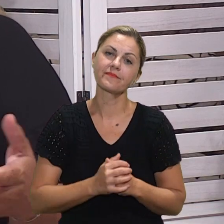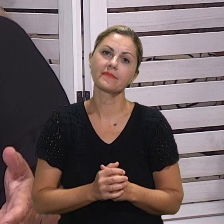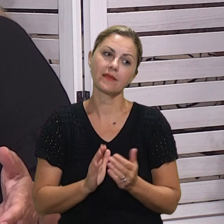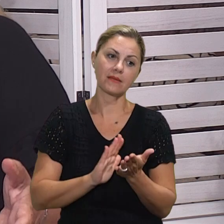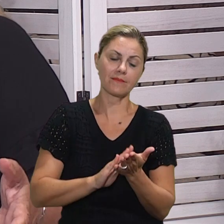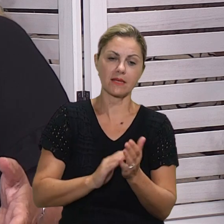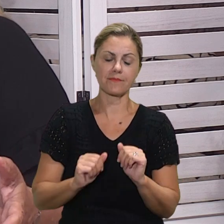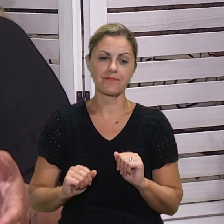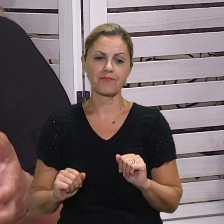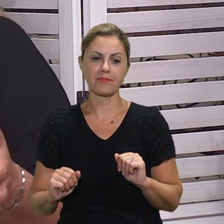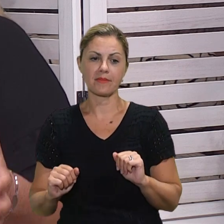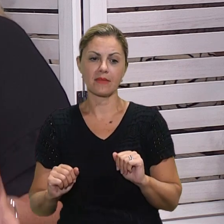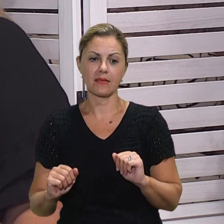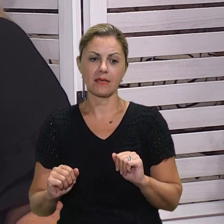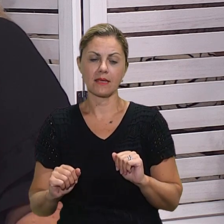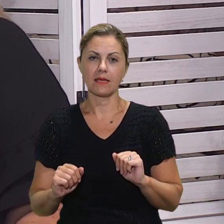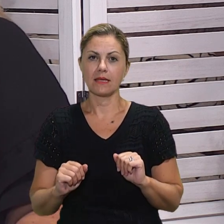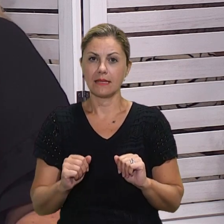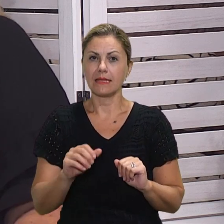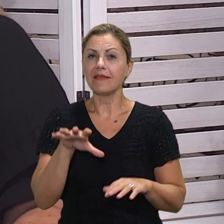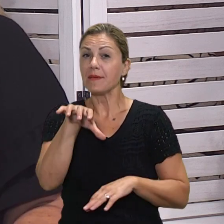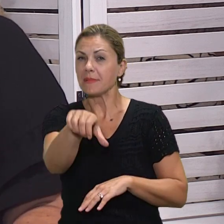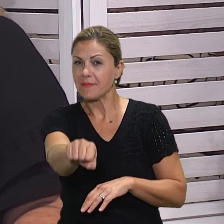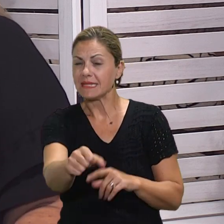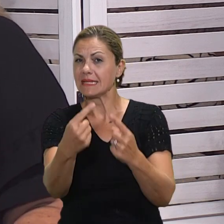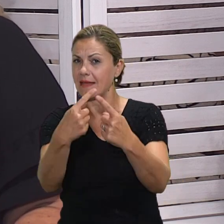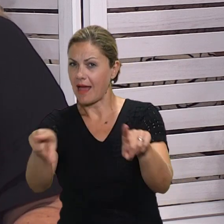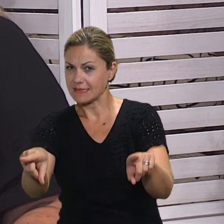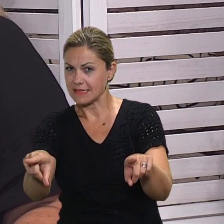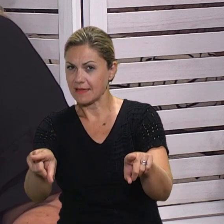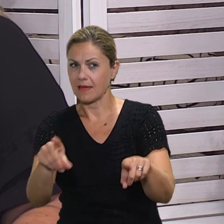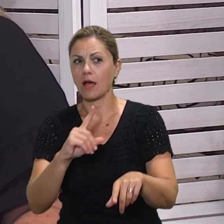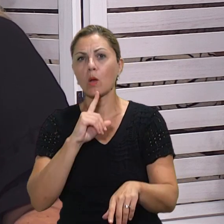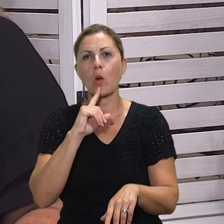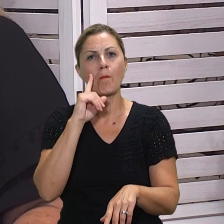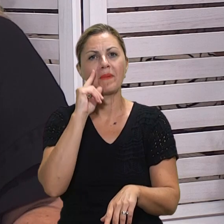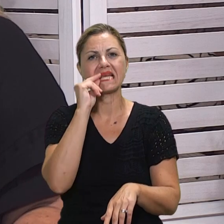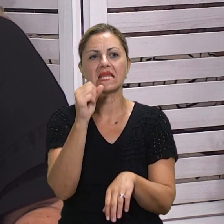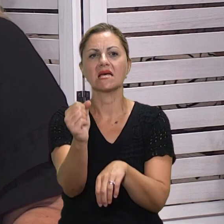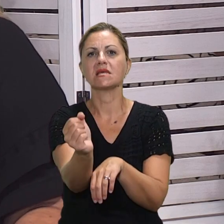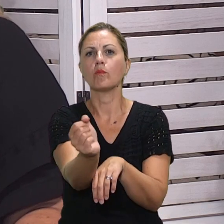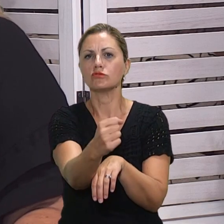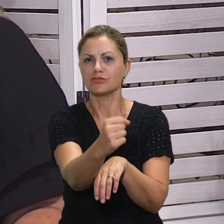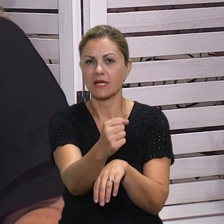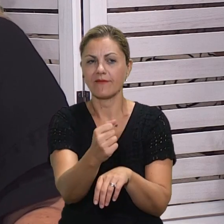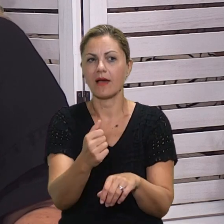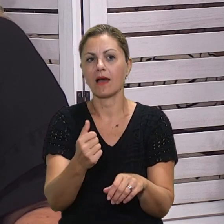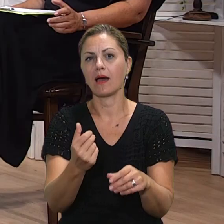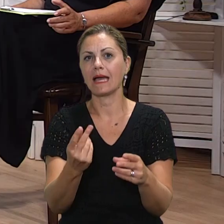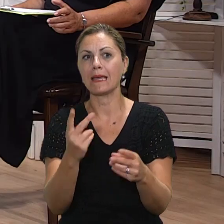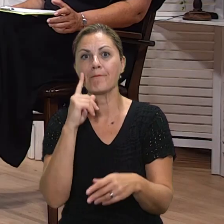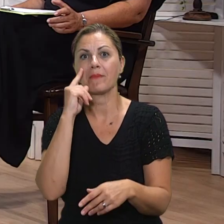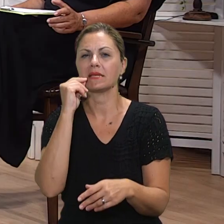primijetite razliku od roditelja koji razgovaraju sa svojom djecom i od roditelja koji to onako ofr odrađuju? I to roditeljstvo i taj odgaz svoje djece.